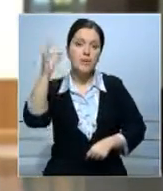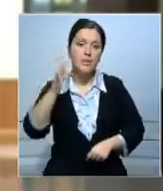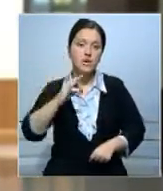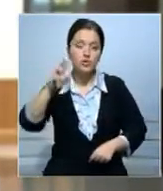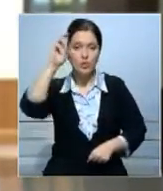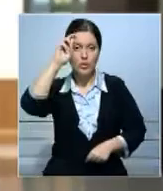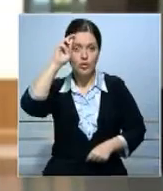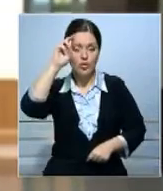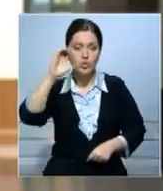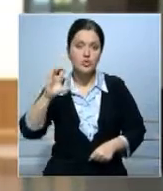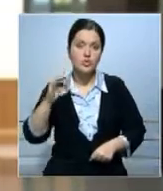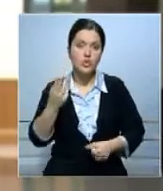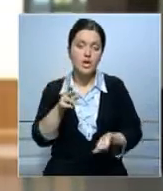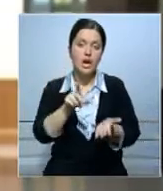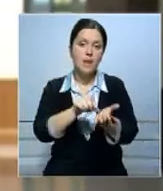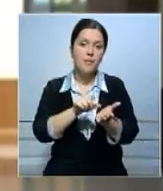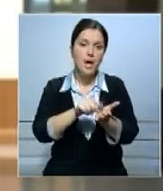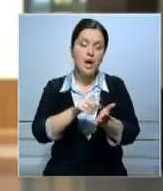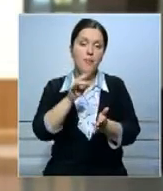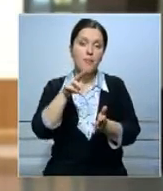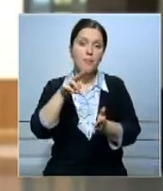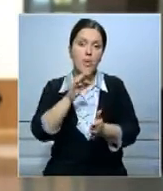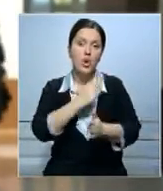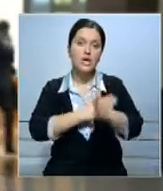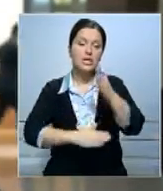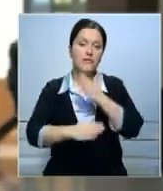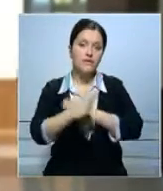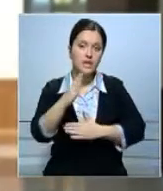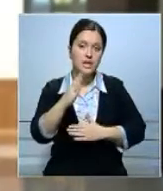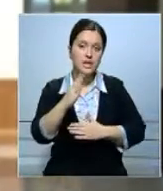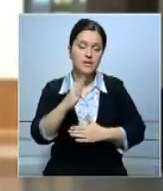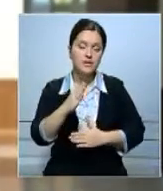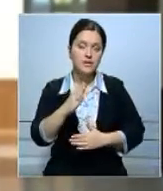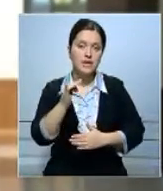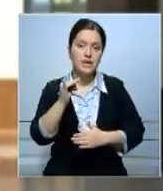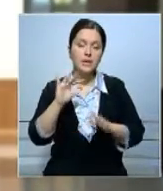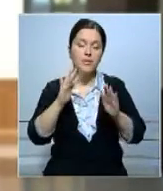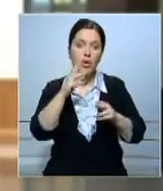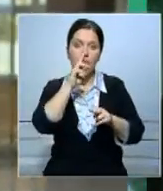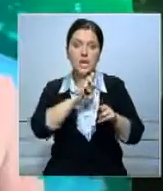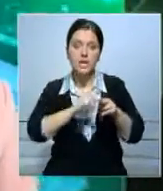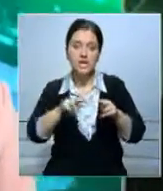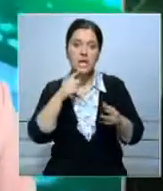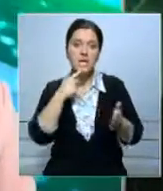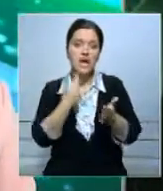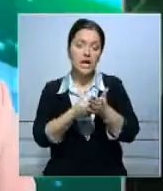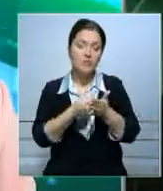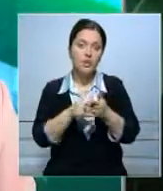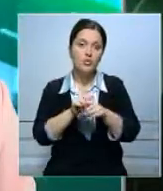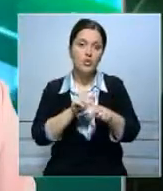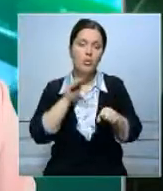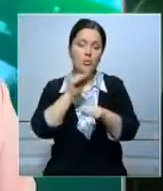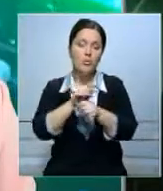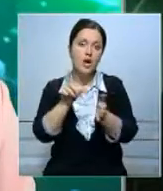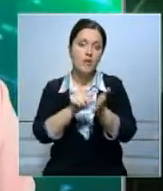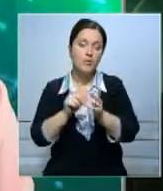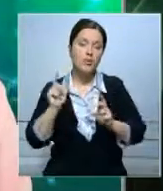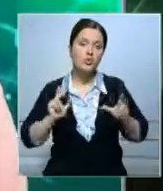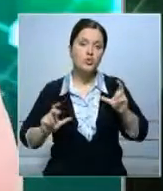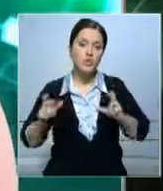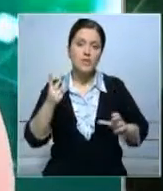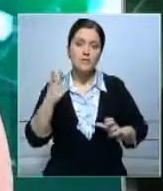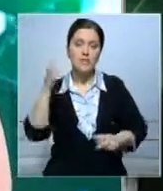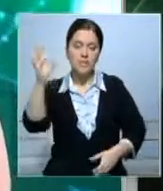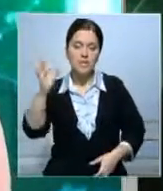государственных социальных пособий по инвалидности и в случае потери кормильца. Ну и еще повышение стипендий на 25%